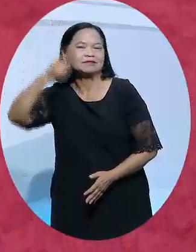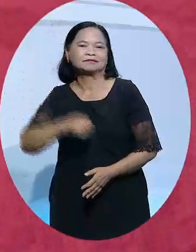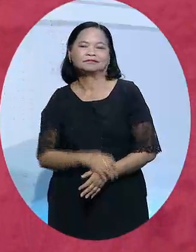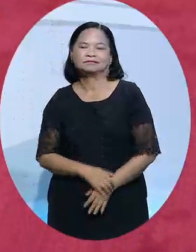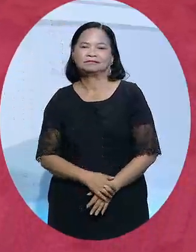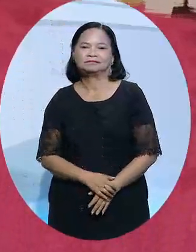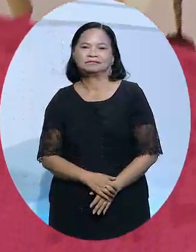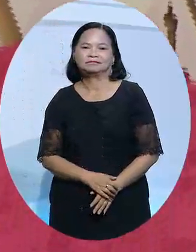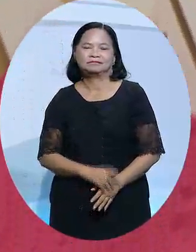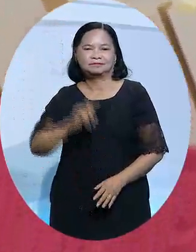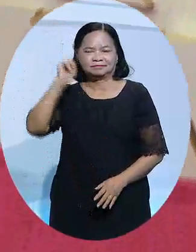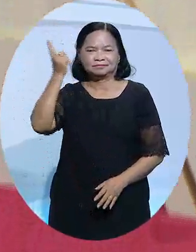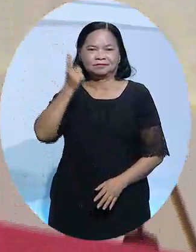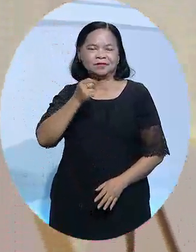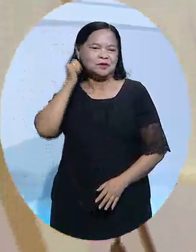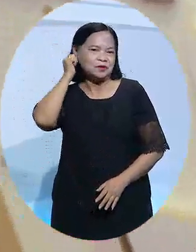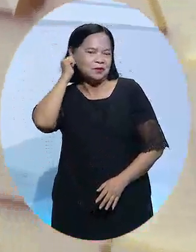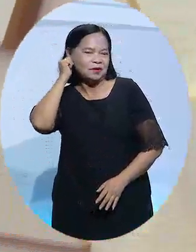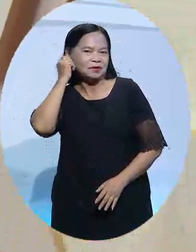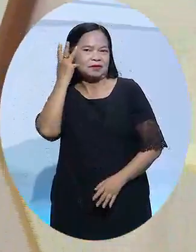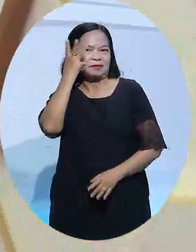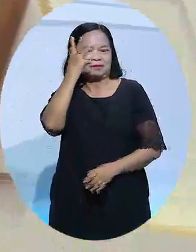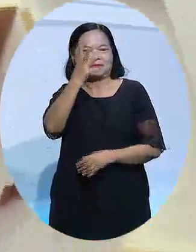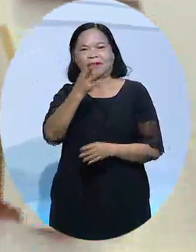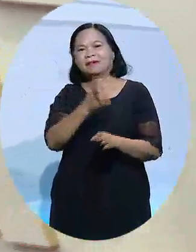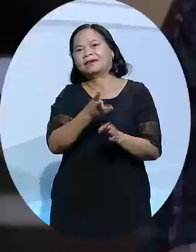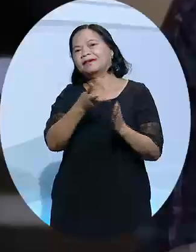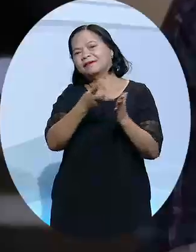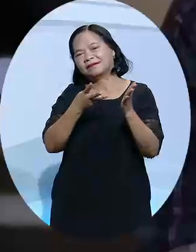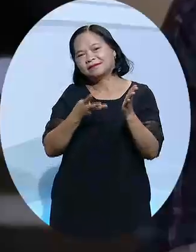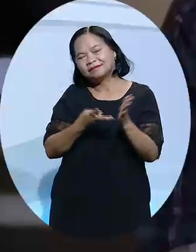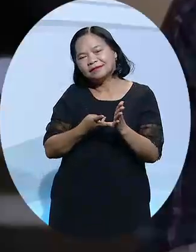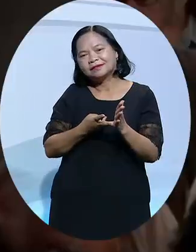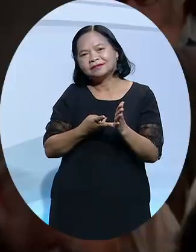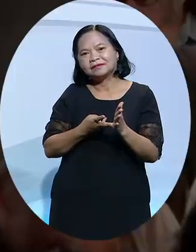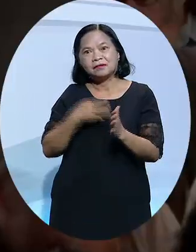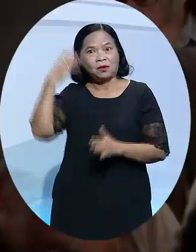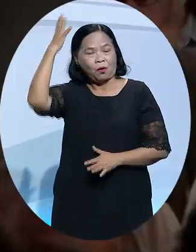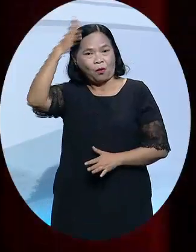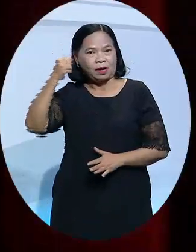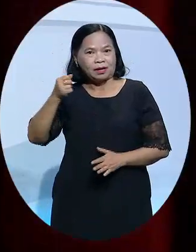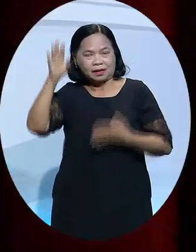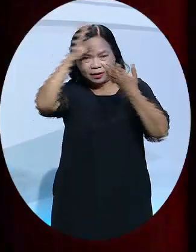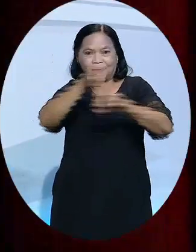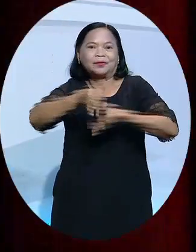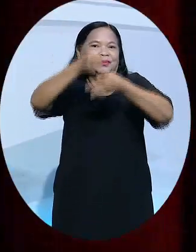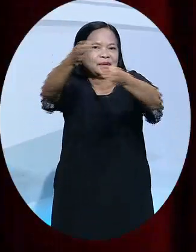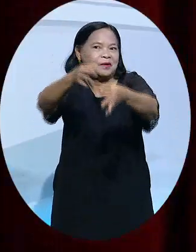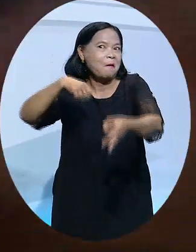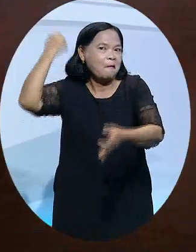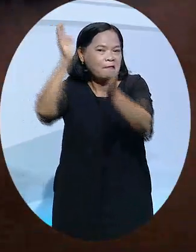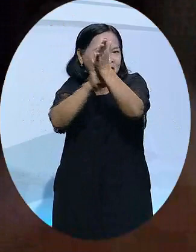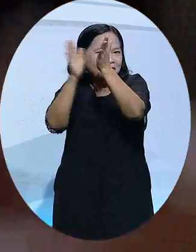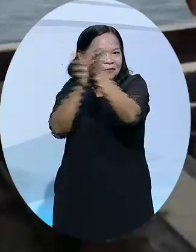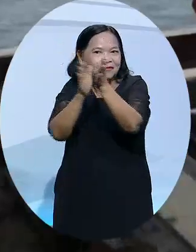Đây là tượng dàn đầu tiên trong sự nghiệp của cô sau ba lần được đề cử. Và hạng mục quan trọng nhất của đêm trao giải, phim xuất sắc nhất